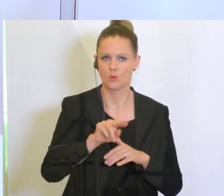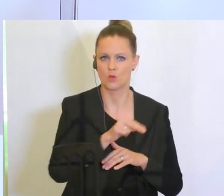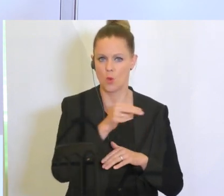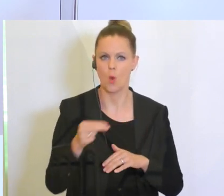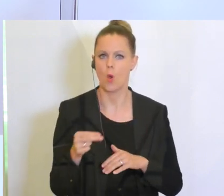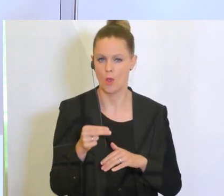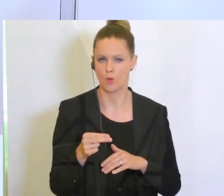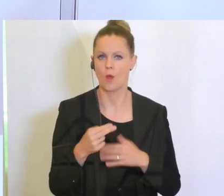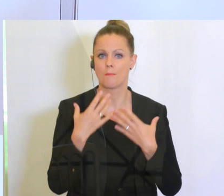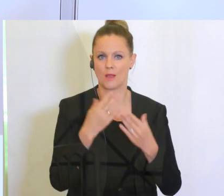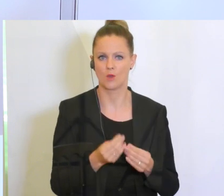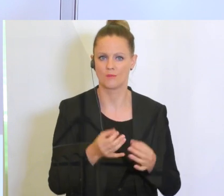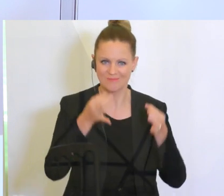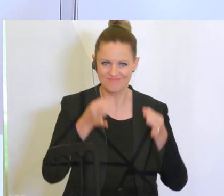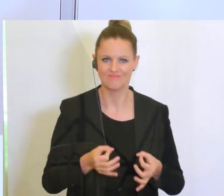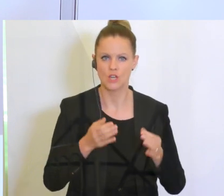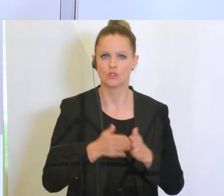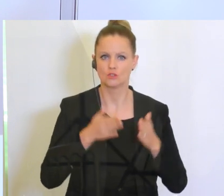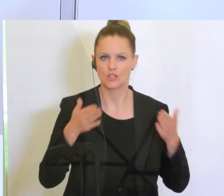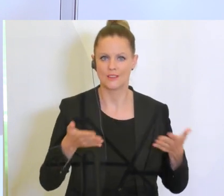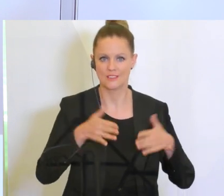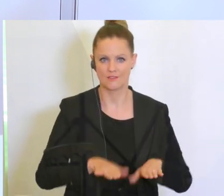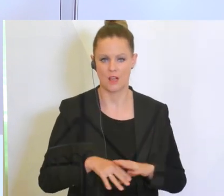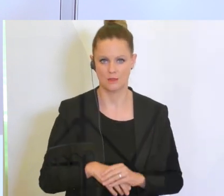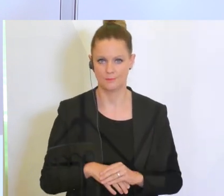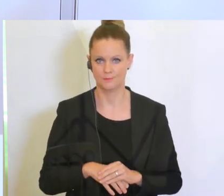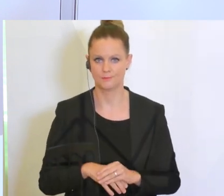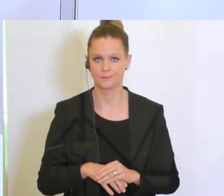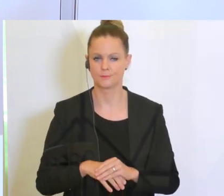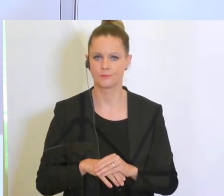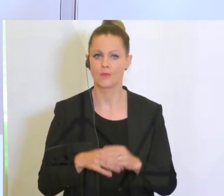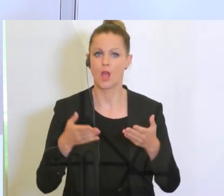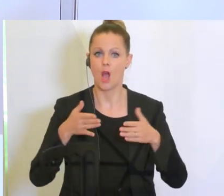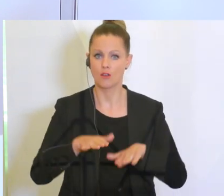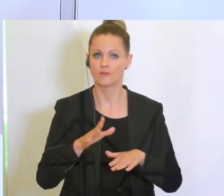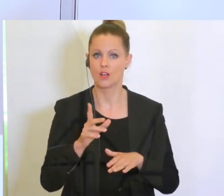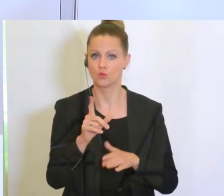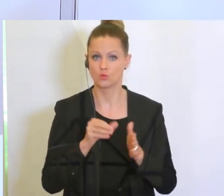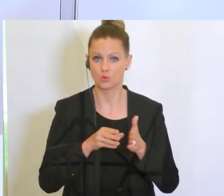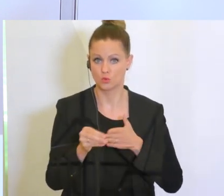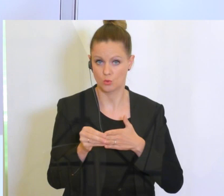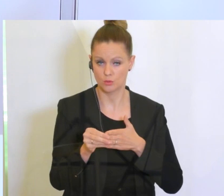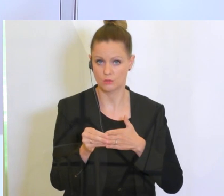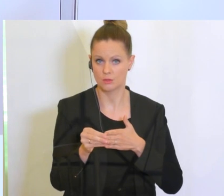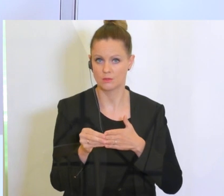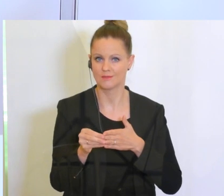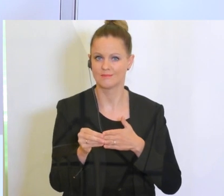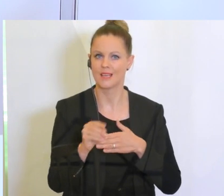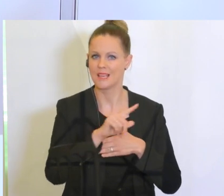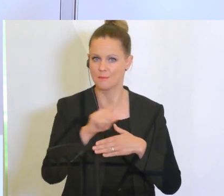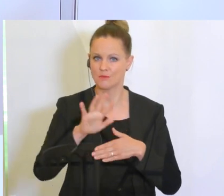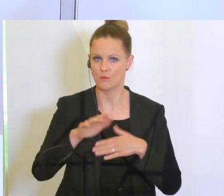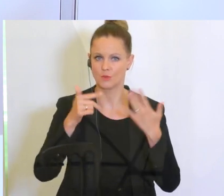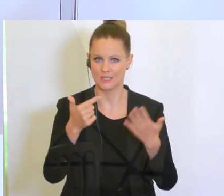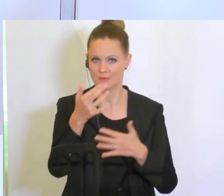Schadensfall geben. In Form von nicht rückzahlbaren Ausfallzuschüssen, die bis zu 75